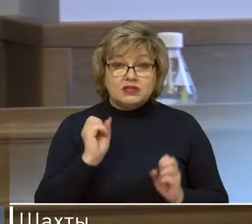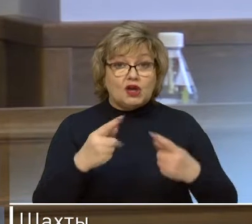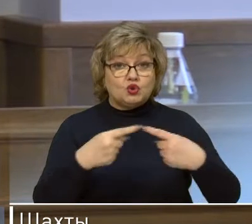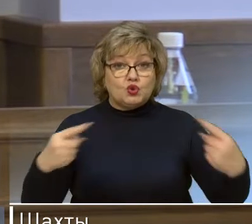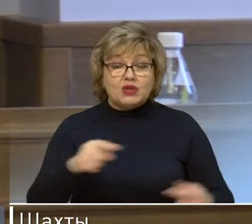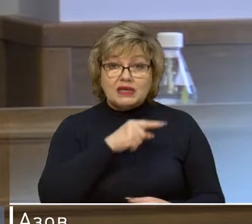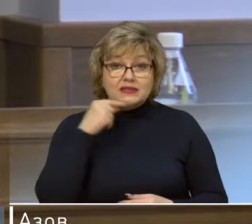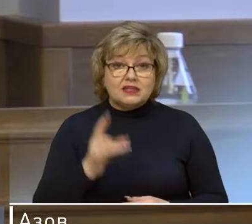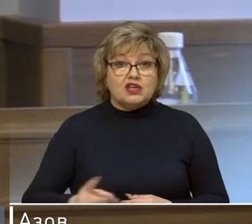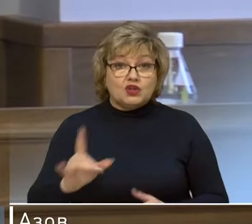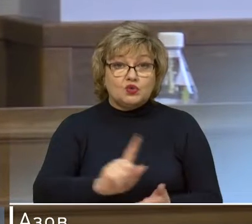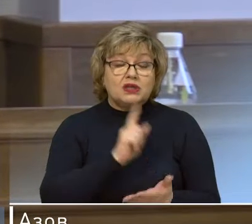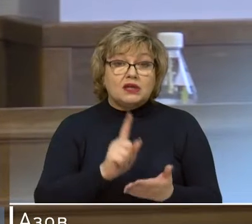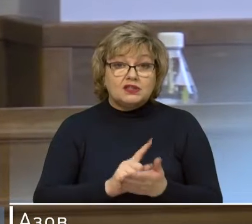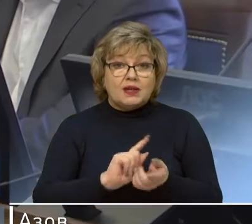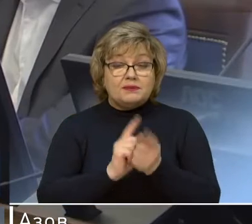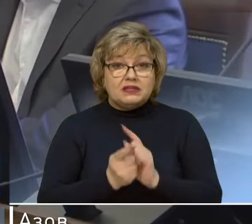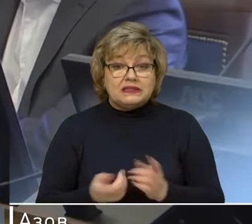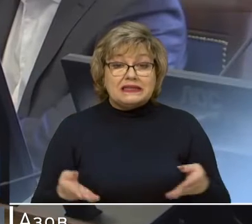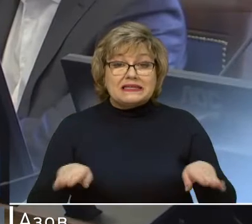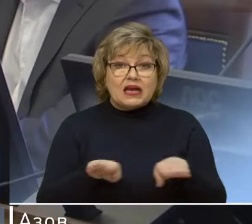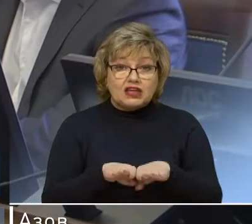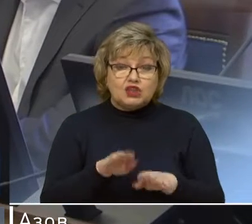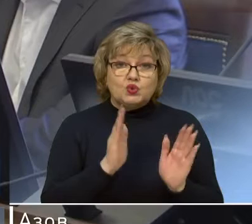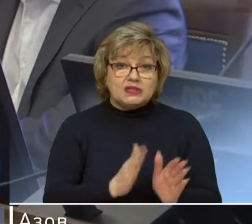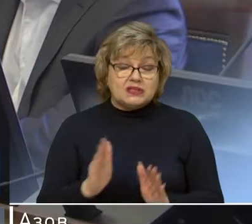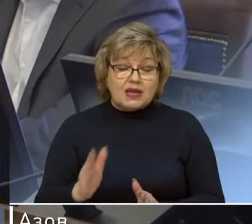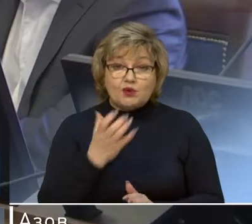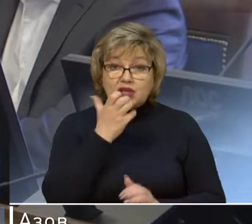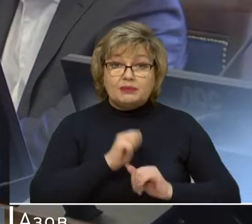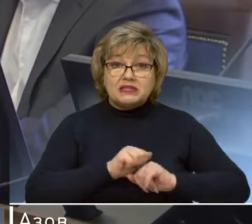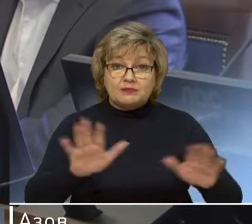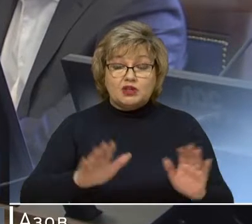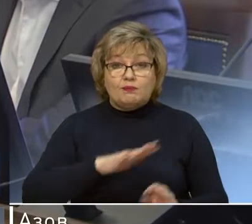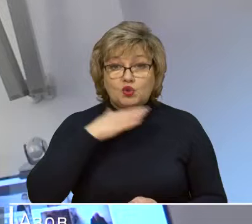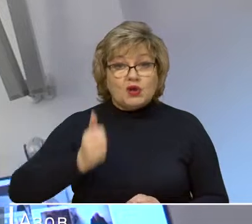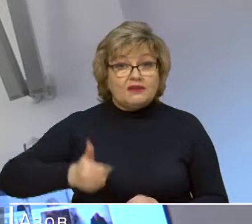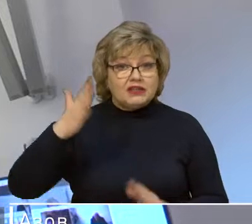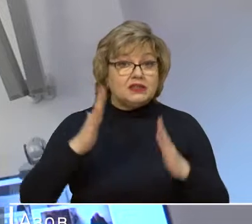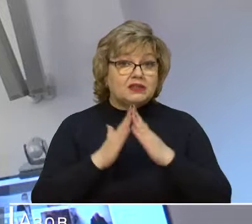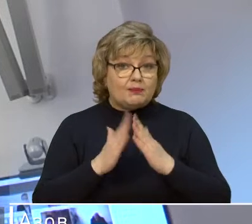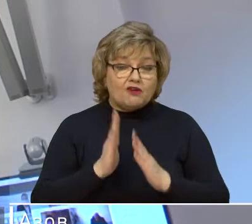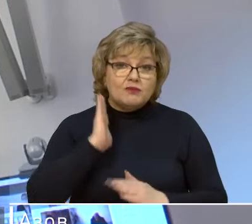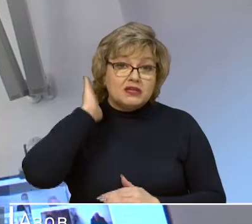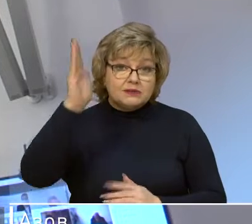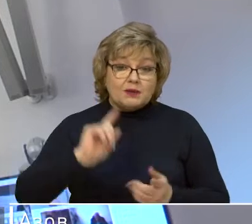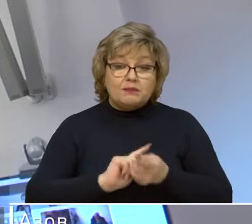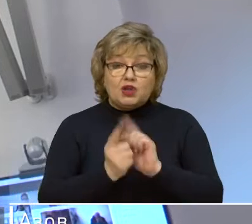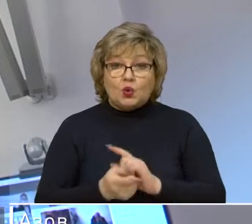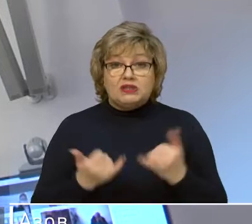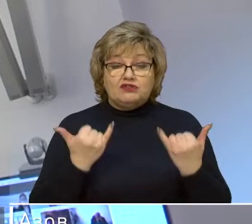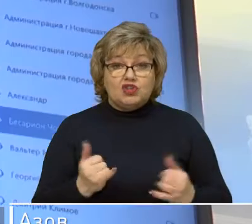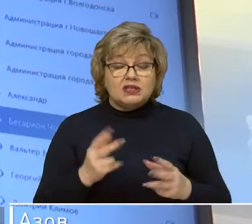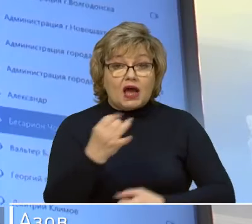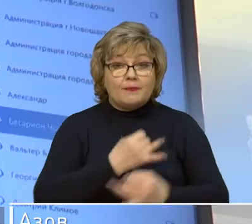другие российские регионы, должна перейти на закрытую систему теплоснабжения в многоквартирных домах. Перспективы перехода сегодня